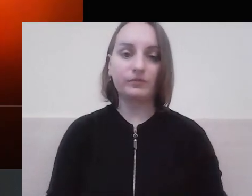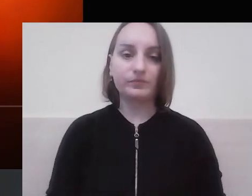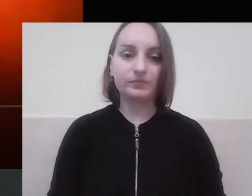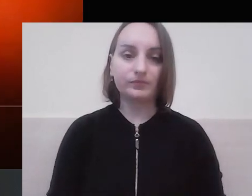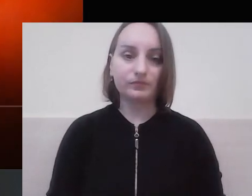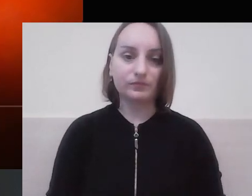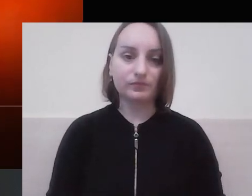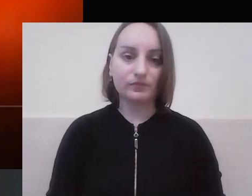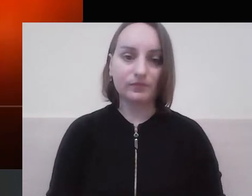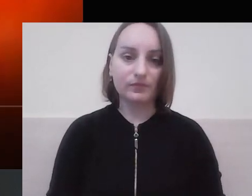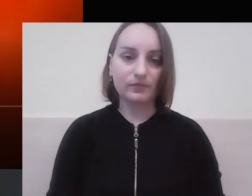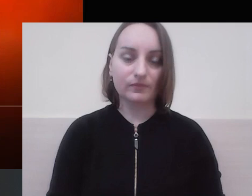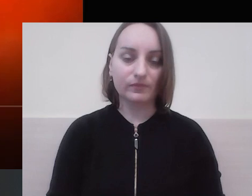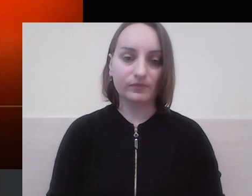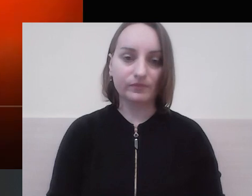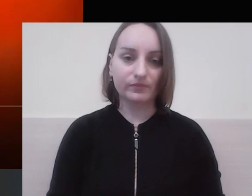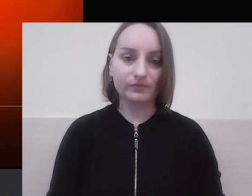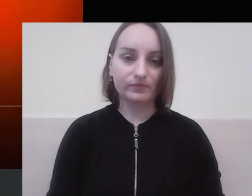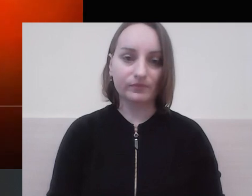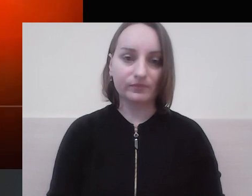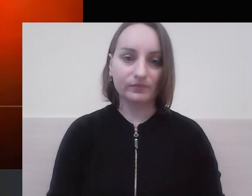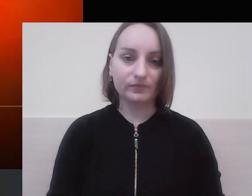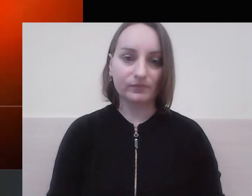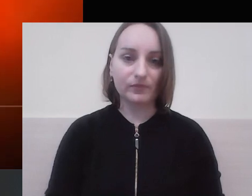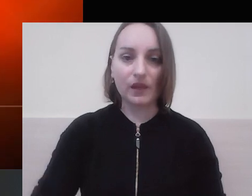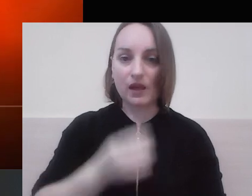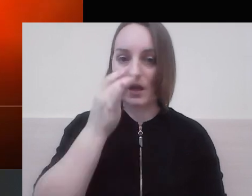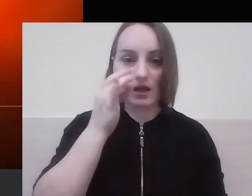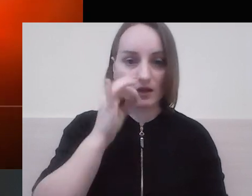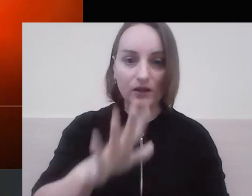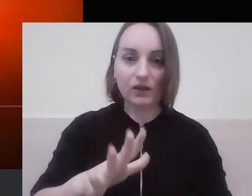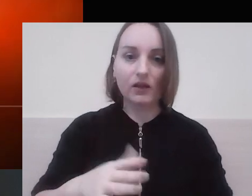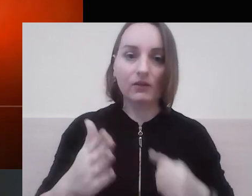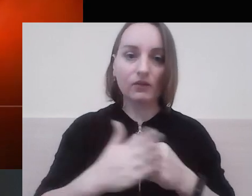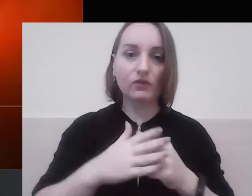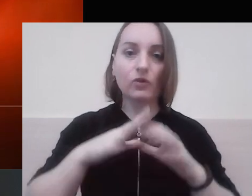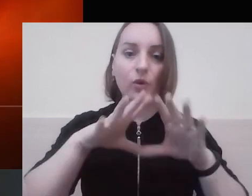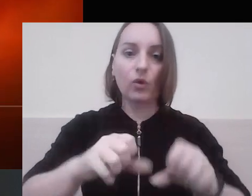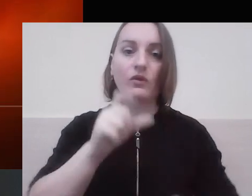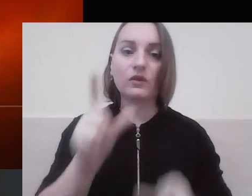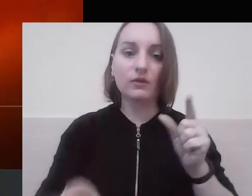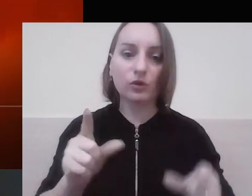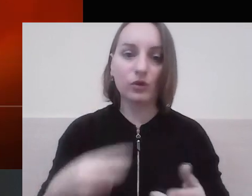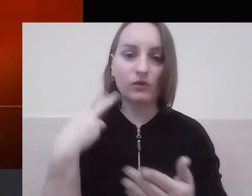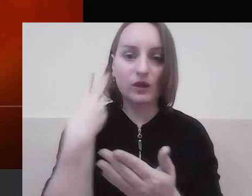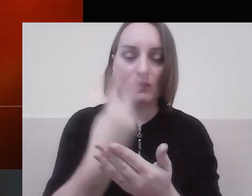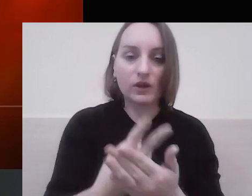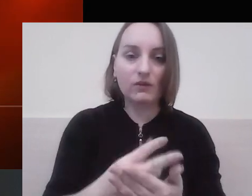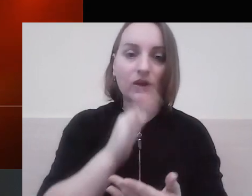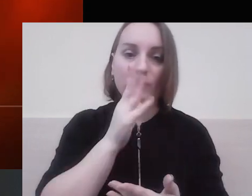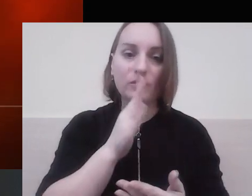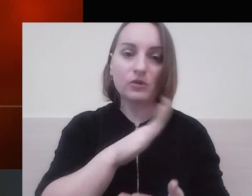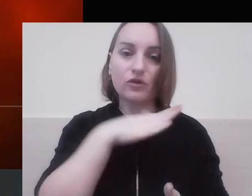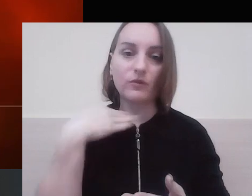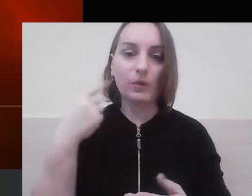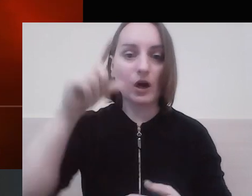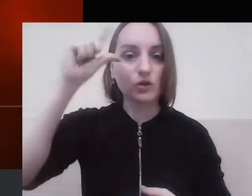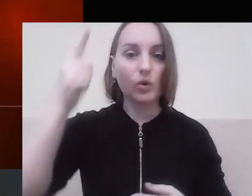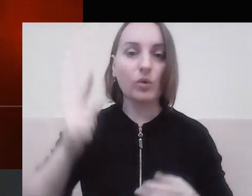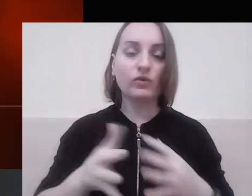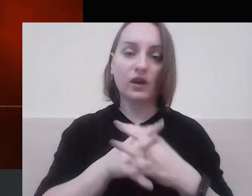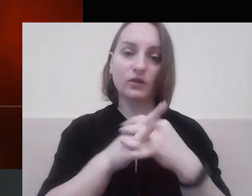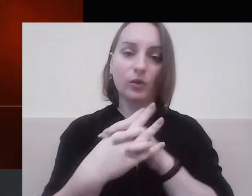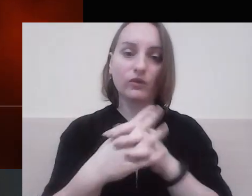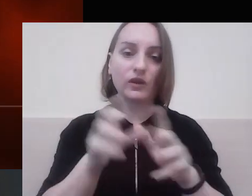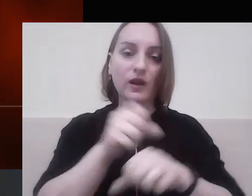економічного і політичного панування польської шляхти. Ненависть до завойовників виявлялася під час численних